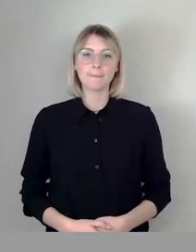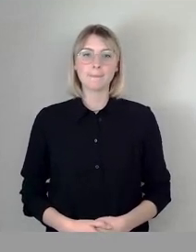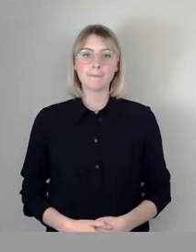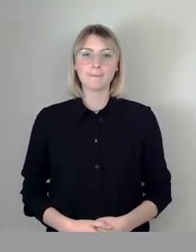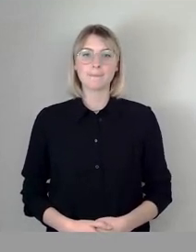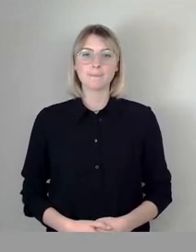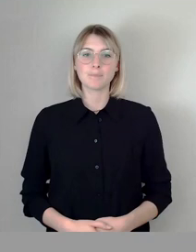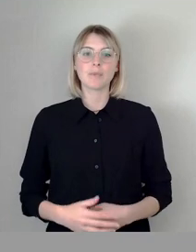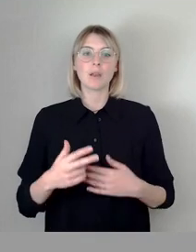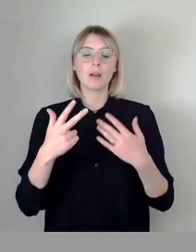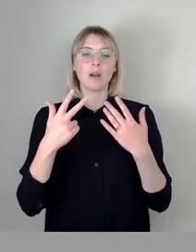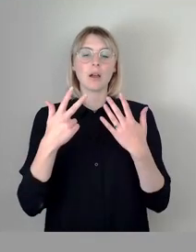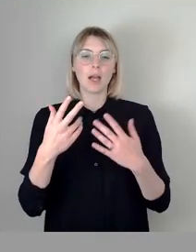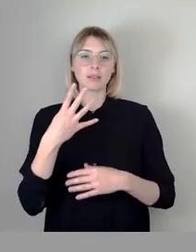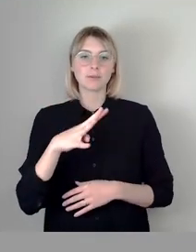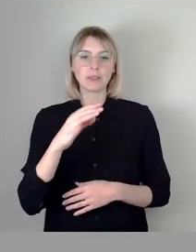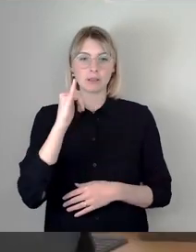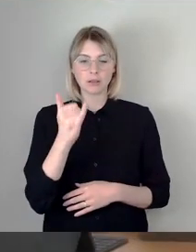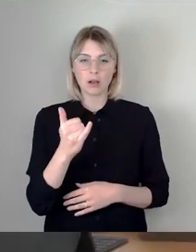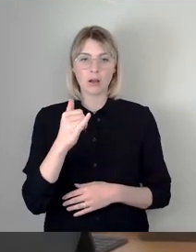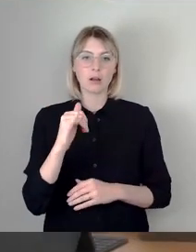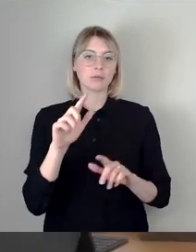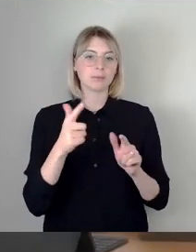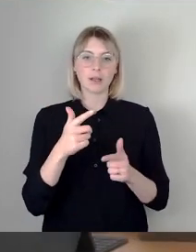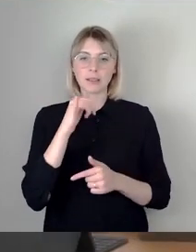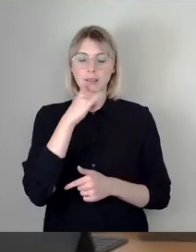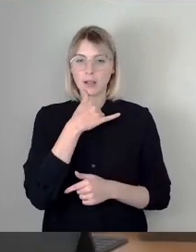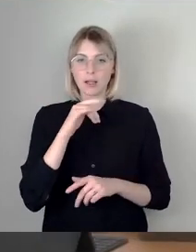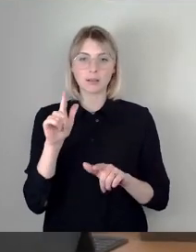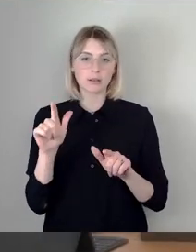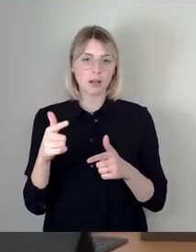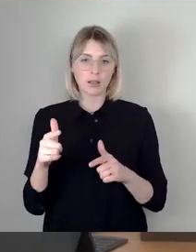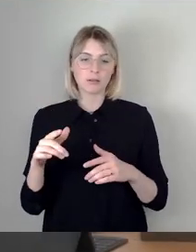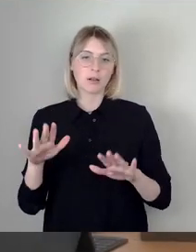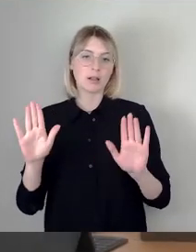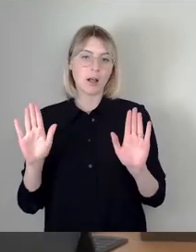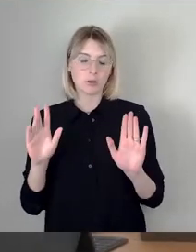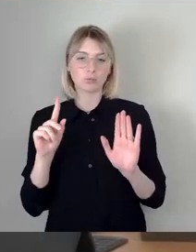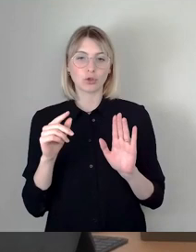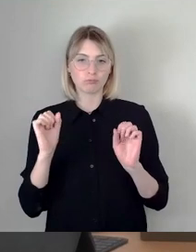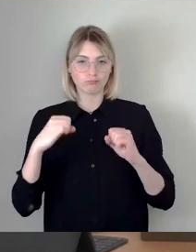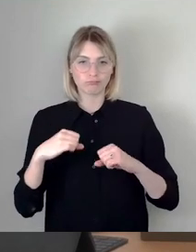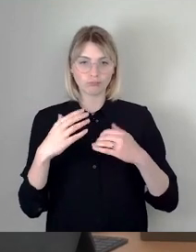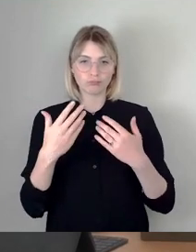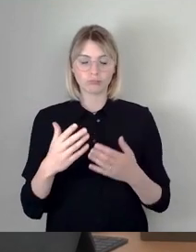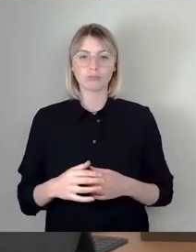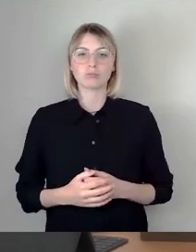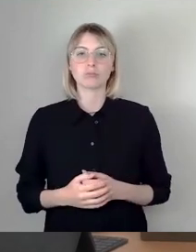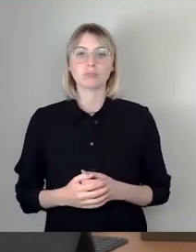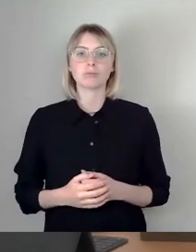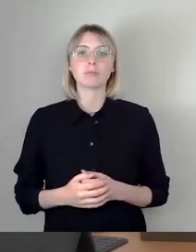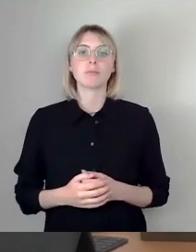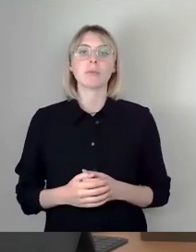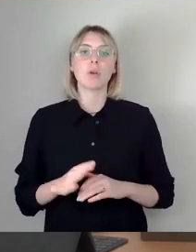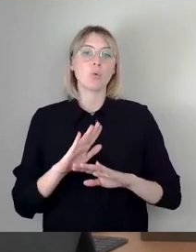48 Ja, keine Nein, keine Enthaltung damit zu beschlossen. Nächster Tagesordnungspunkt ohne Debatte ist Nummer 9.